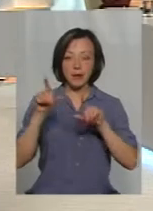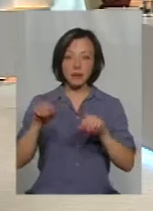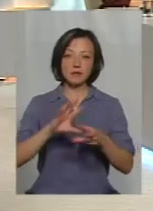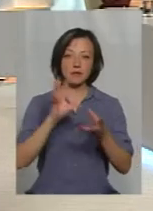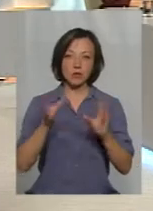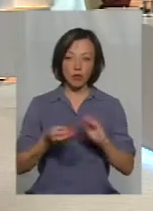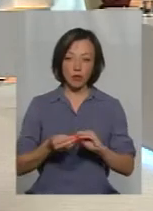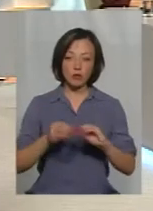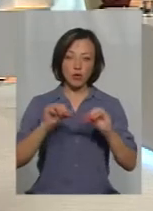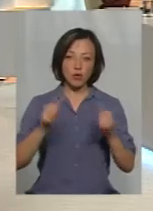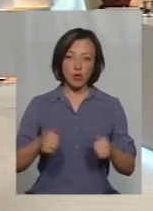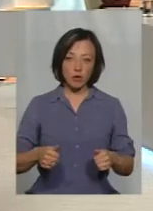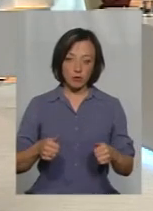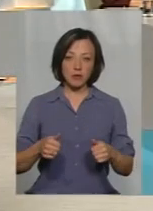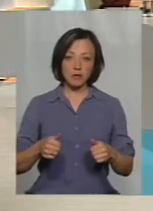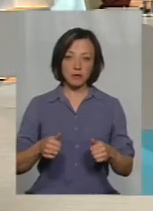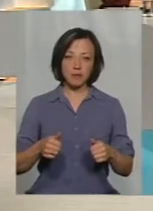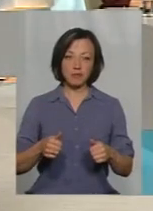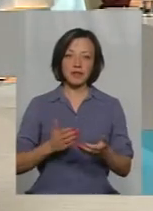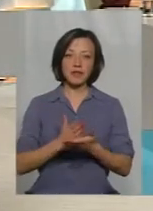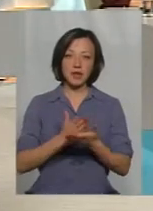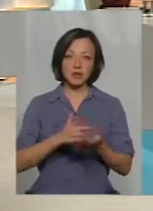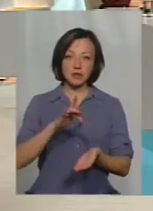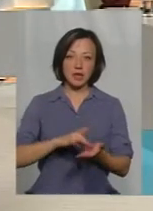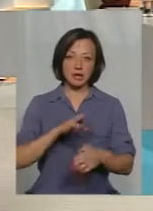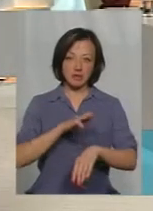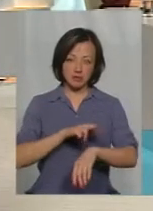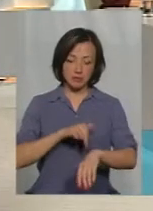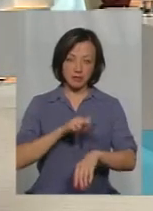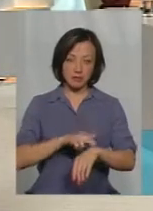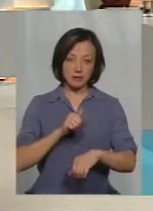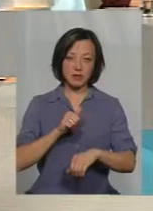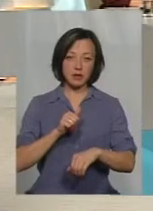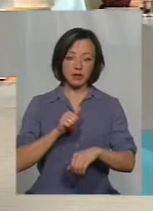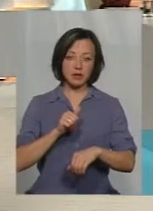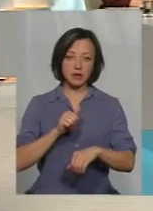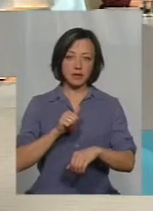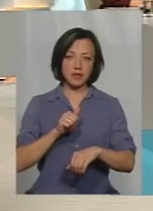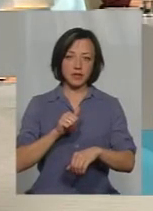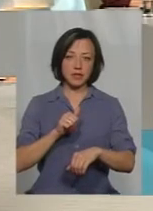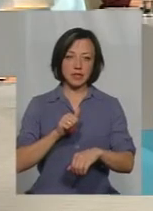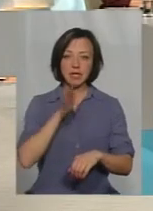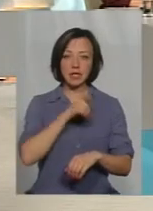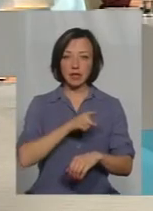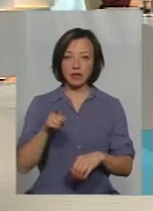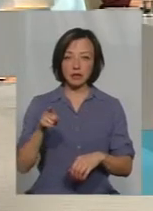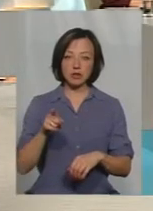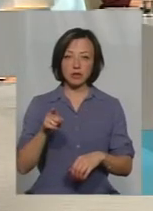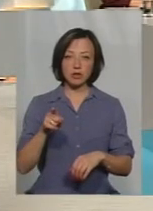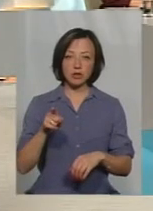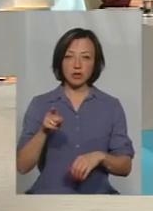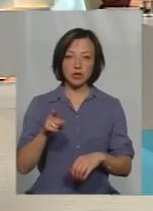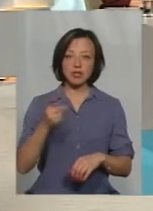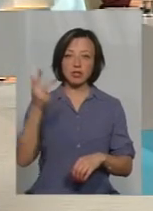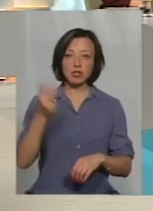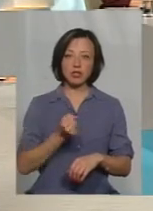цілому з оформленням в сервісному центрі управління внутрішніх справ термін від 3 до 4